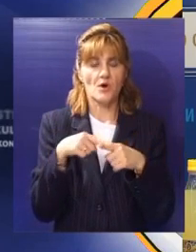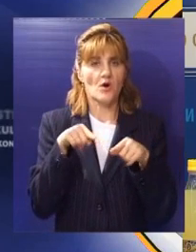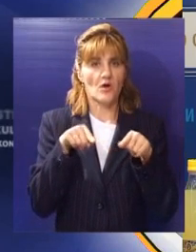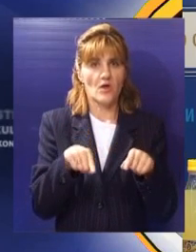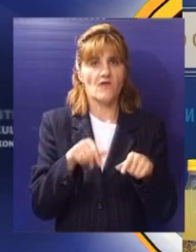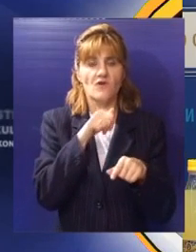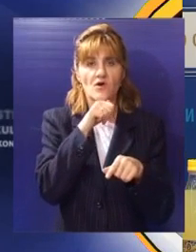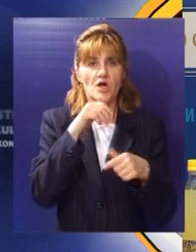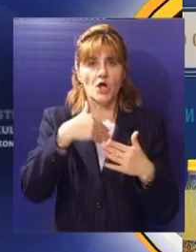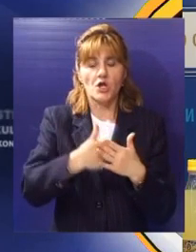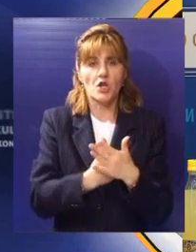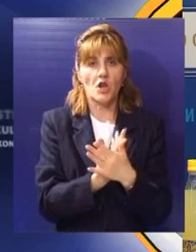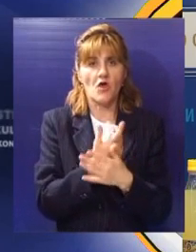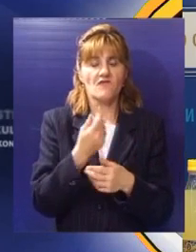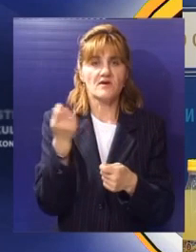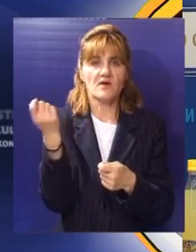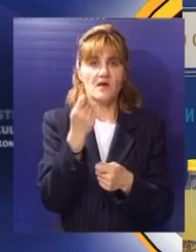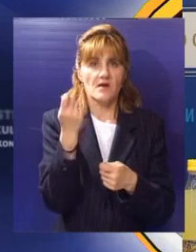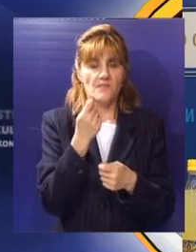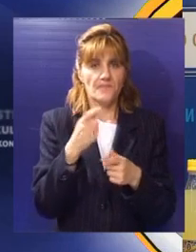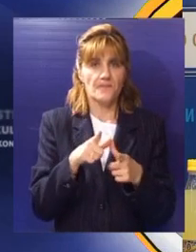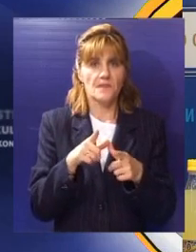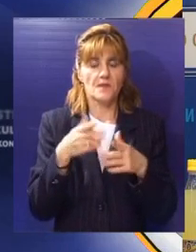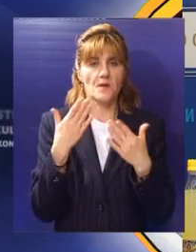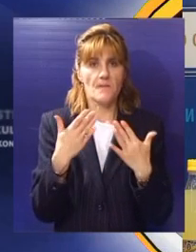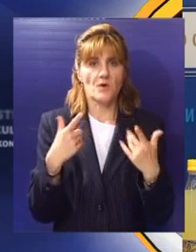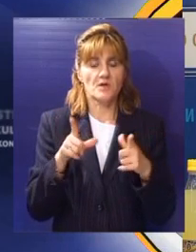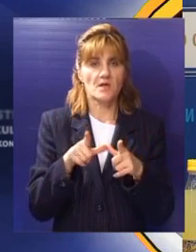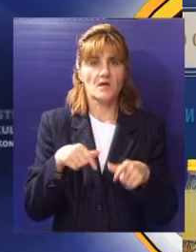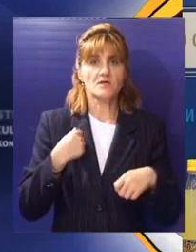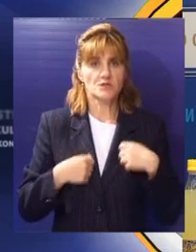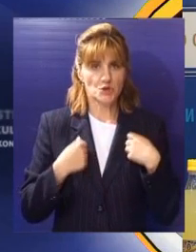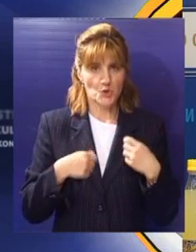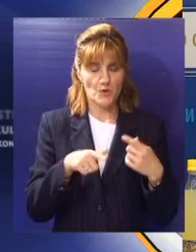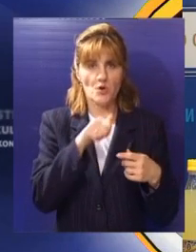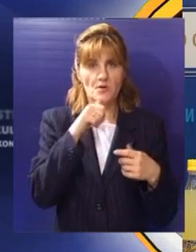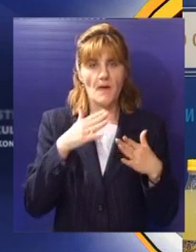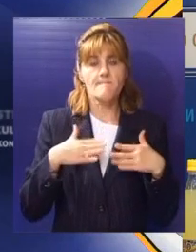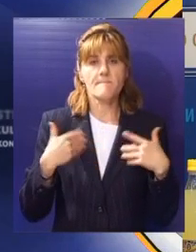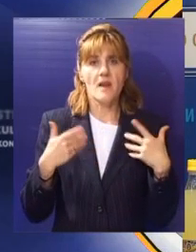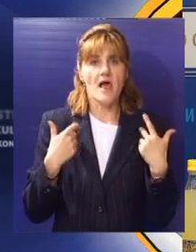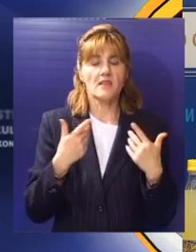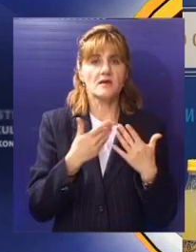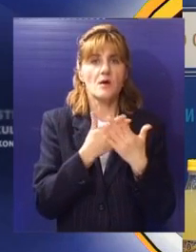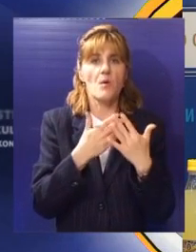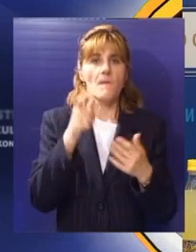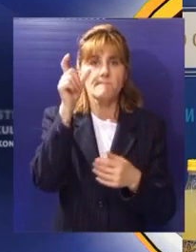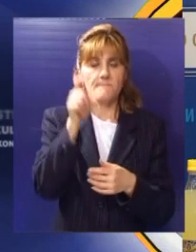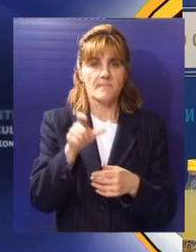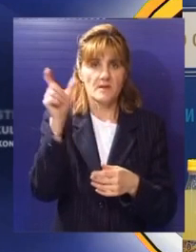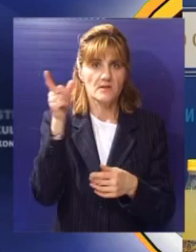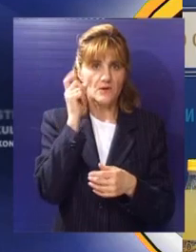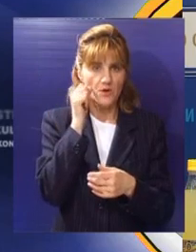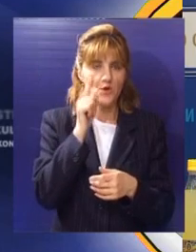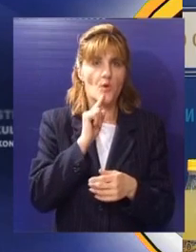zapravo izložba najnovijih radova gerila art kolektiva iz Subotice. To su mladi subotički umetnici koji će